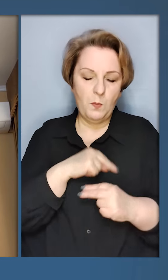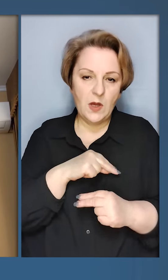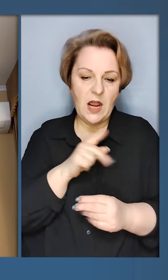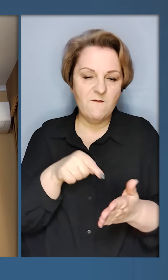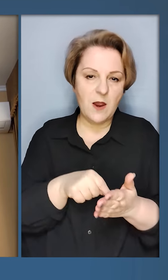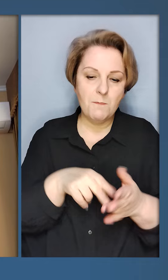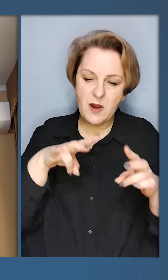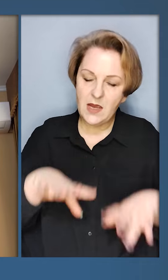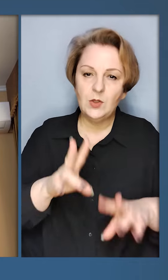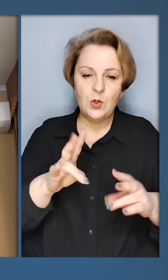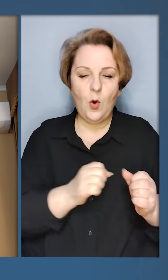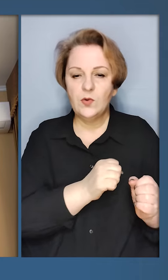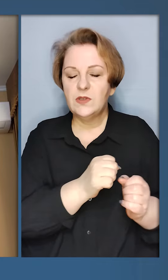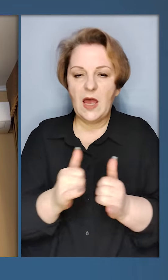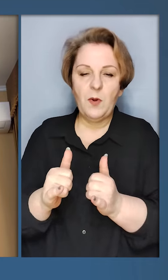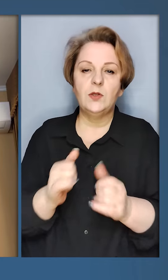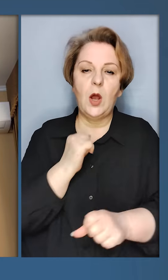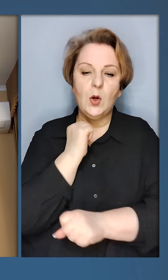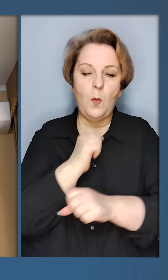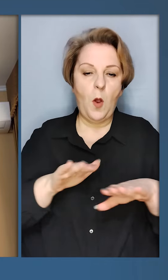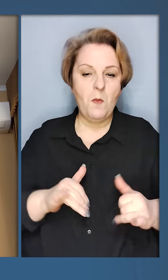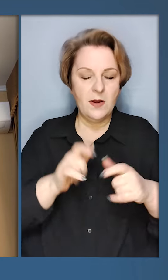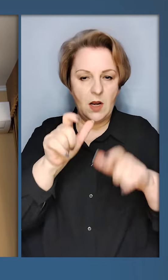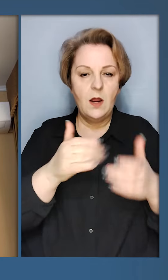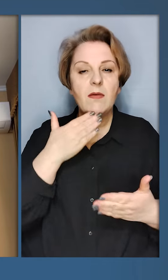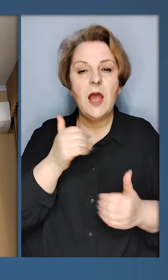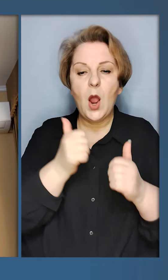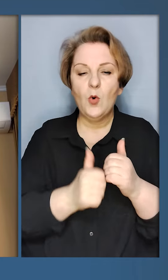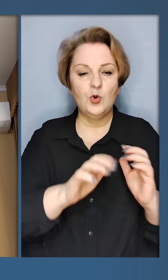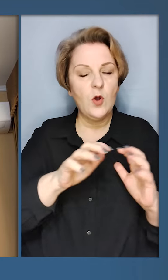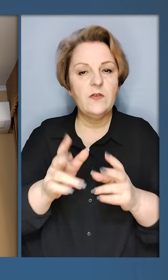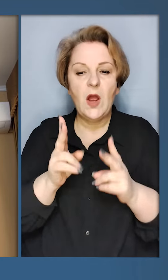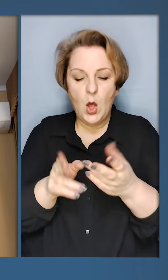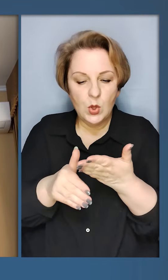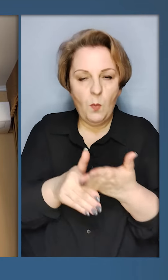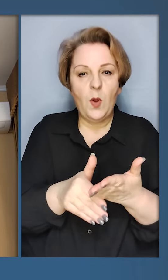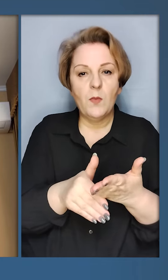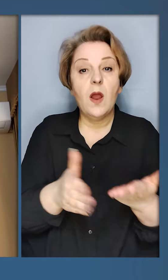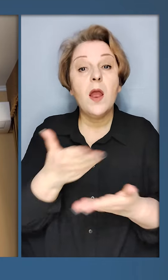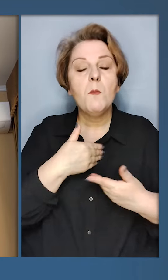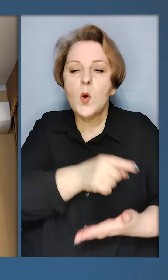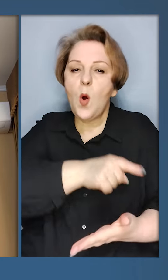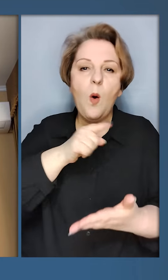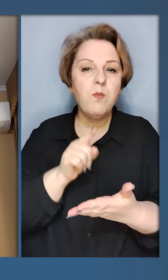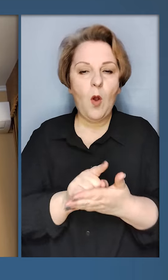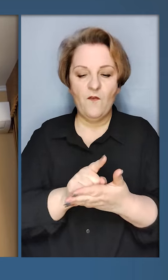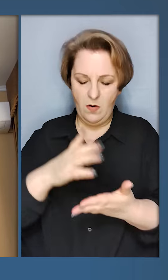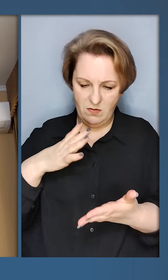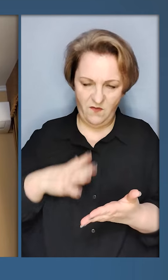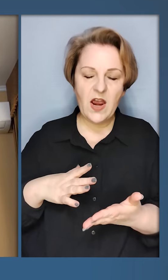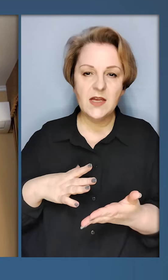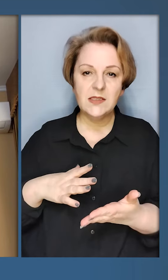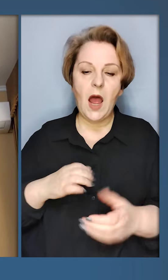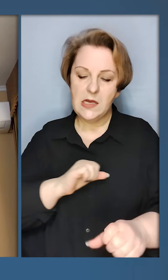місто, усім, хто працює в місті, забезпечує робочі місця для людей. Дякую кожному у світі, хто допомагає. Ми